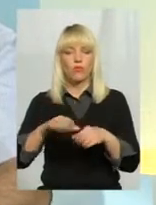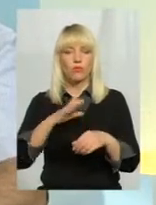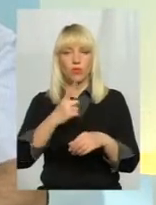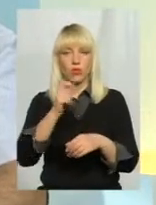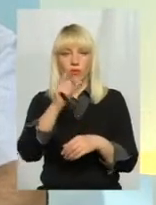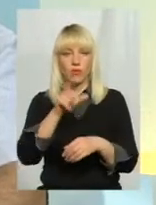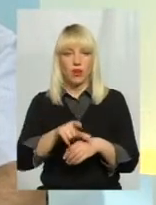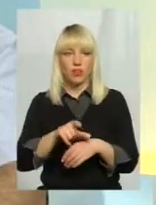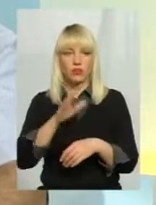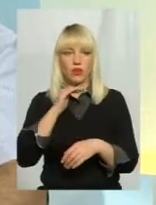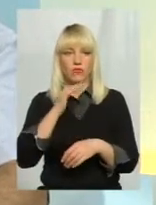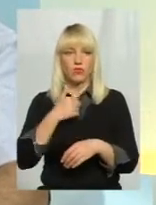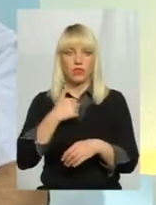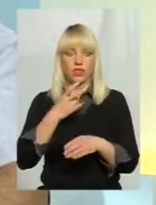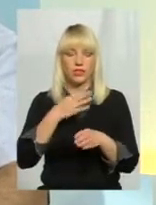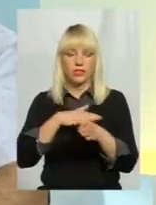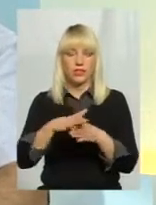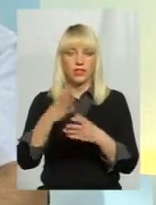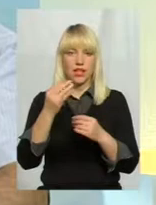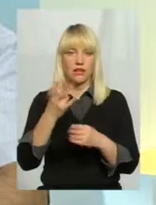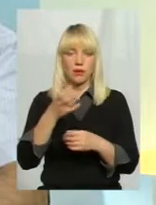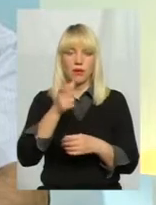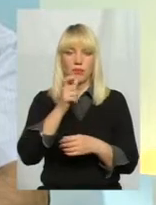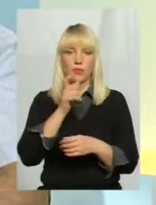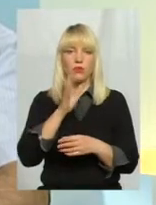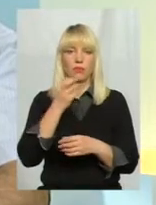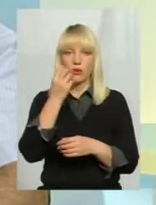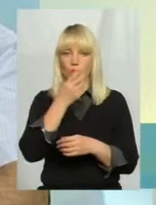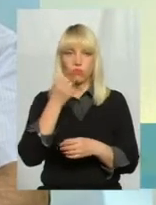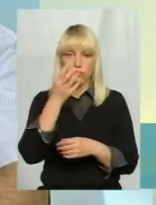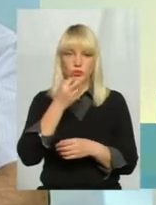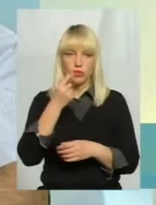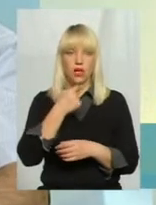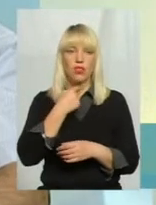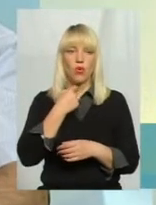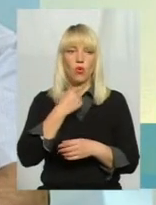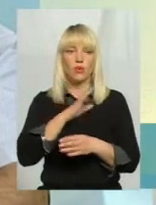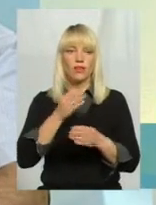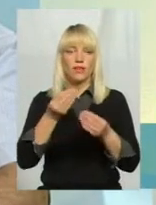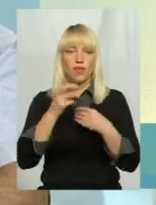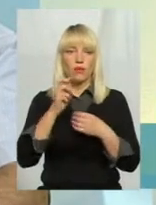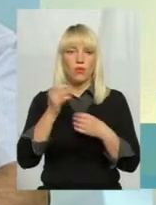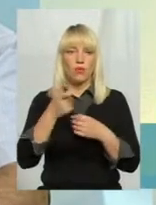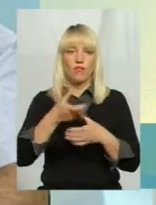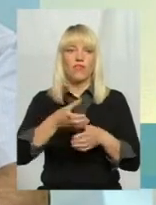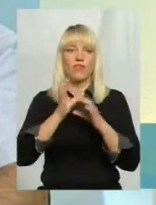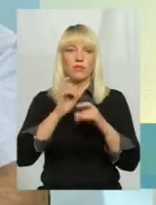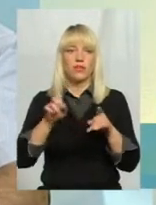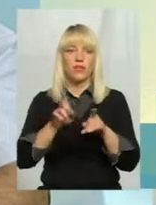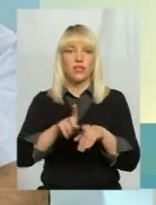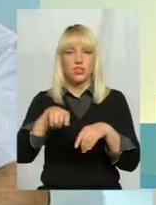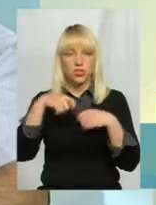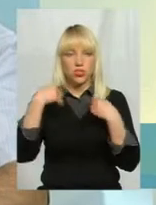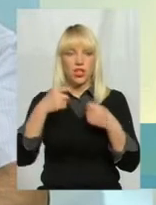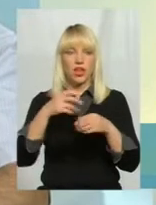і я мав на цілий день її розтягнути, щоб тільки полоскати горло, і не дай Бог випити, бо така жара, і воно